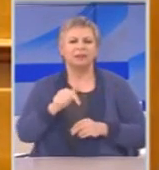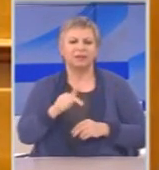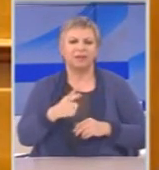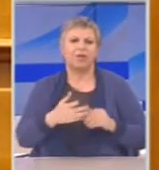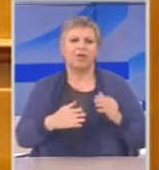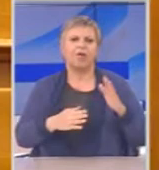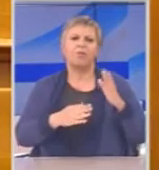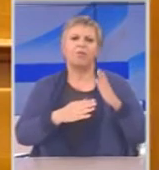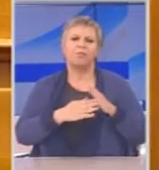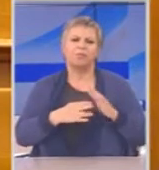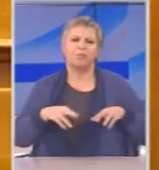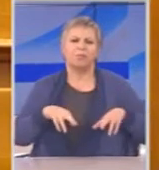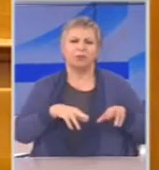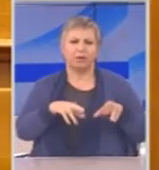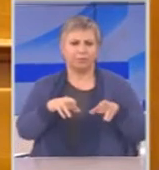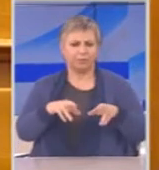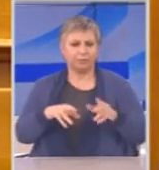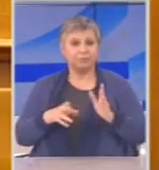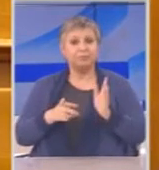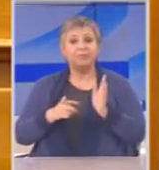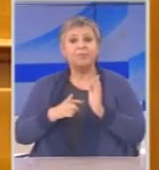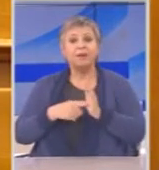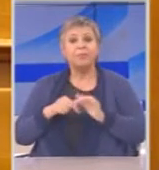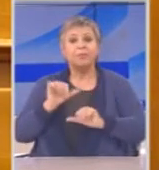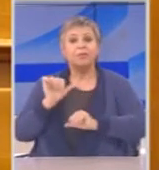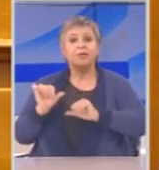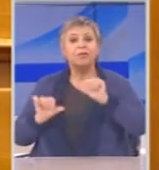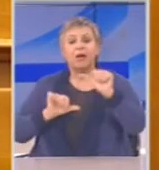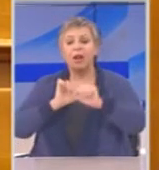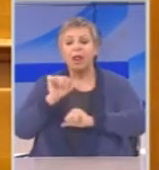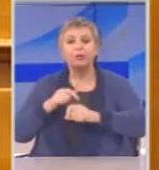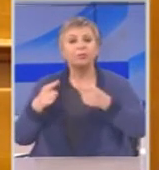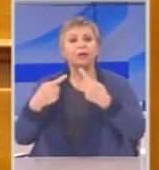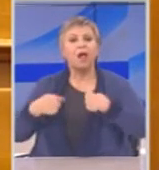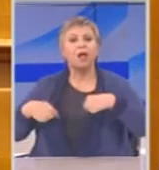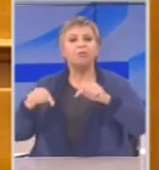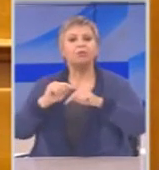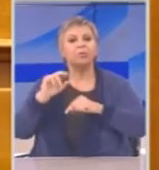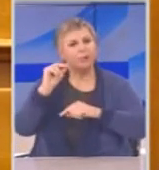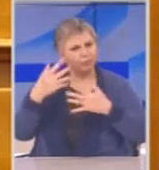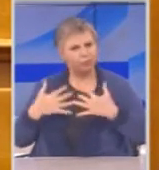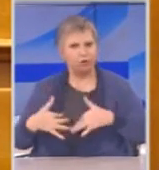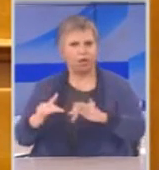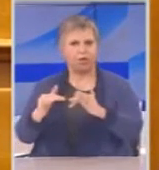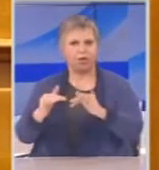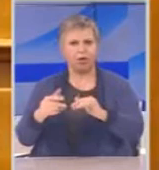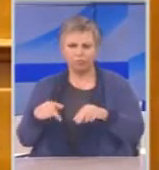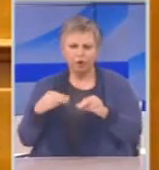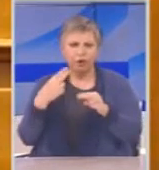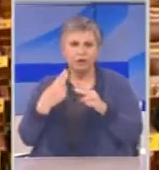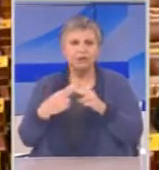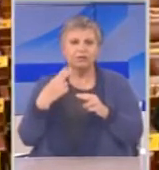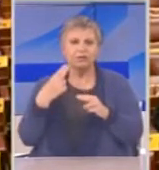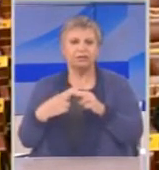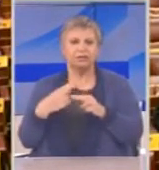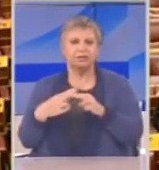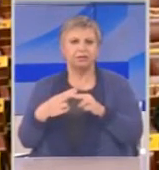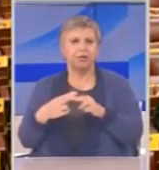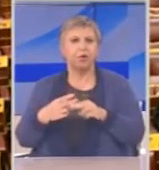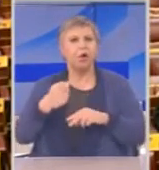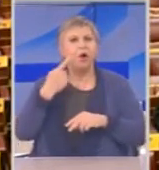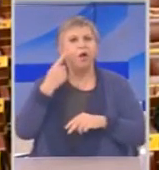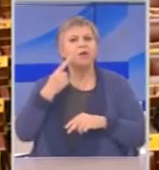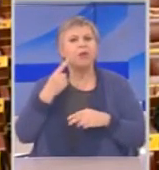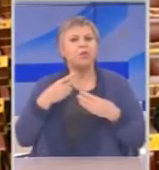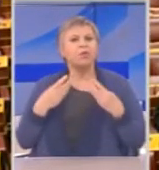Επιτροπής της Βουλής των Επιτροπής των Εξοπλιστικών είναι πολύ σημαντικό να αλλάξει και να πάρει και ένα